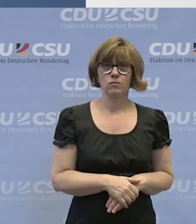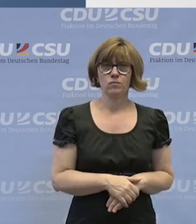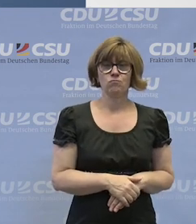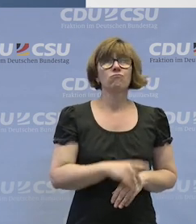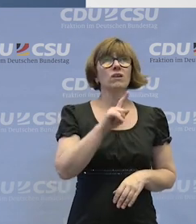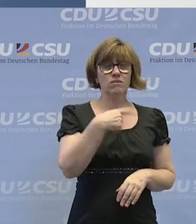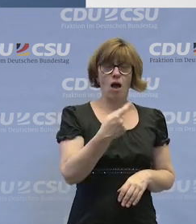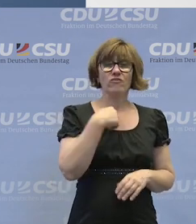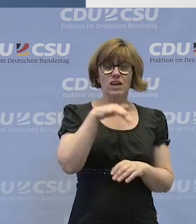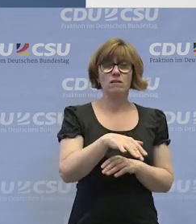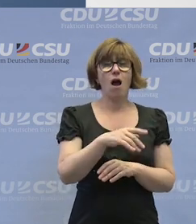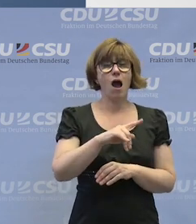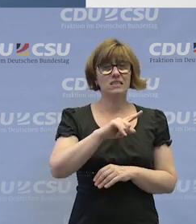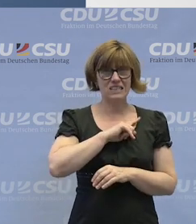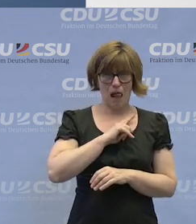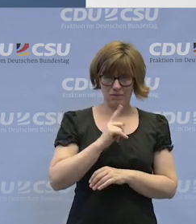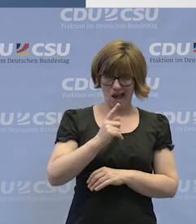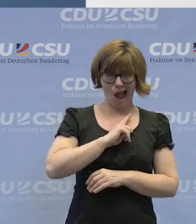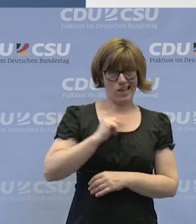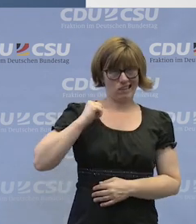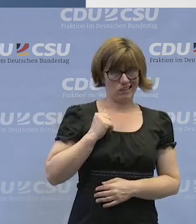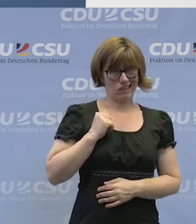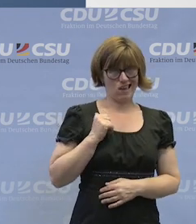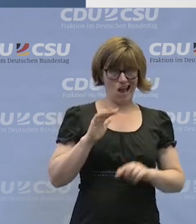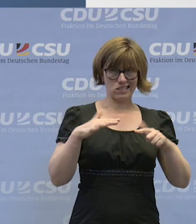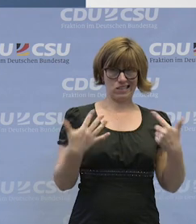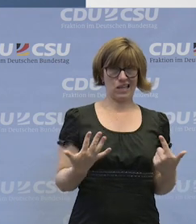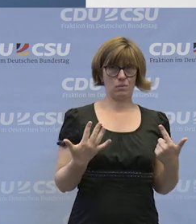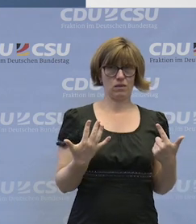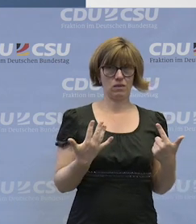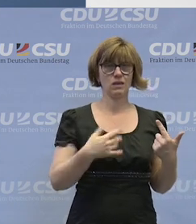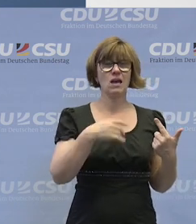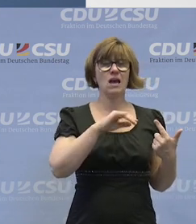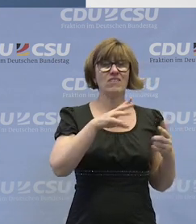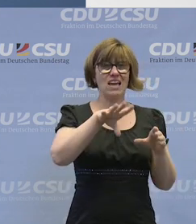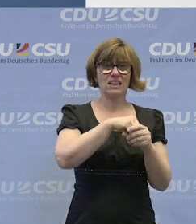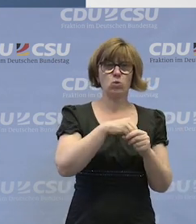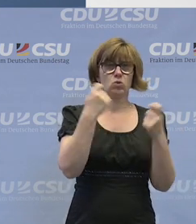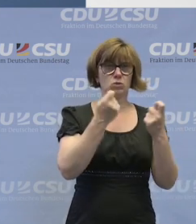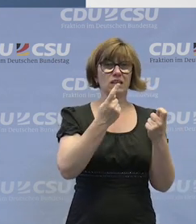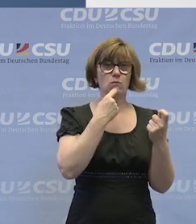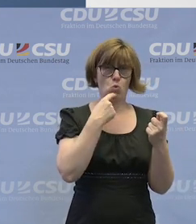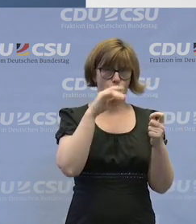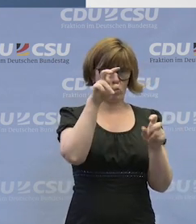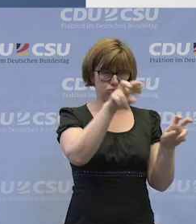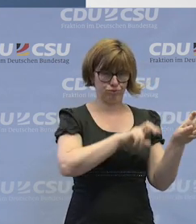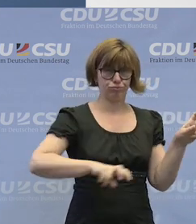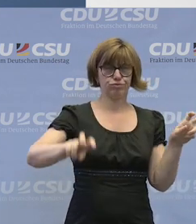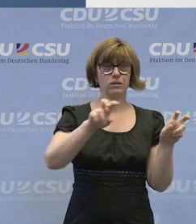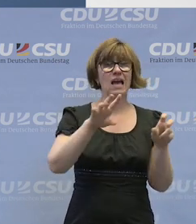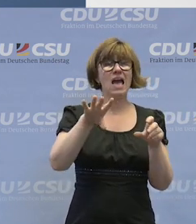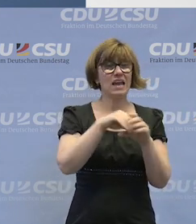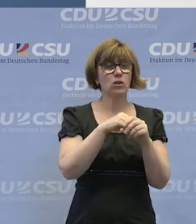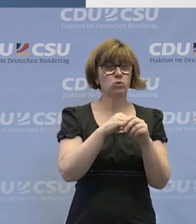Ja, ferner haben wir unter selber Trägerschaft sieben Inklusionsbetriebe. Inklusionsbetriebe sind ja Betriebe des